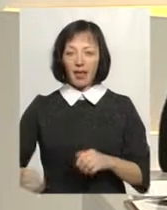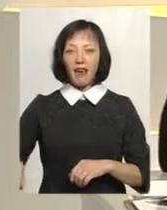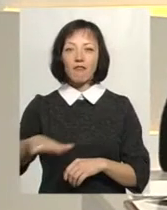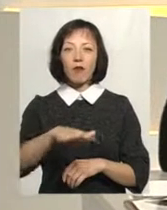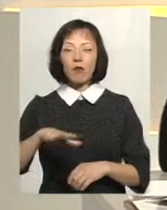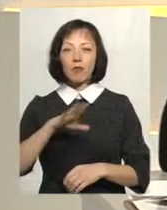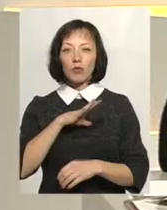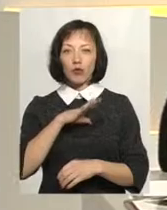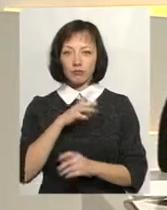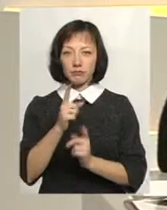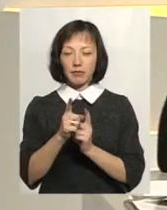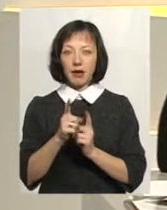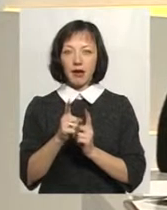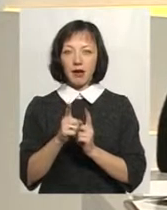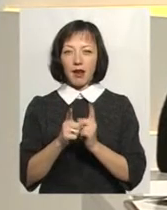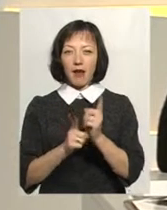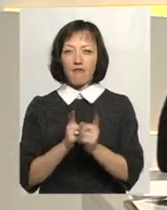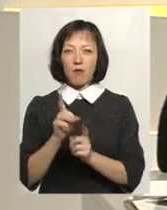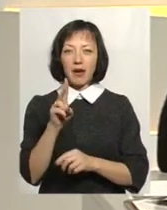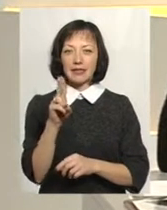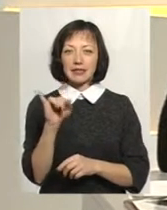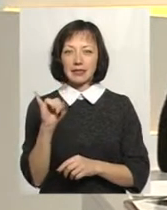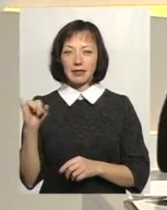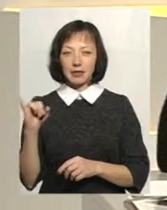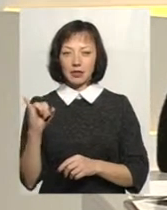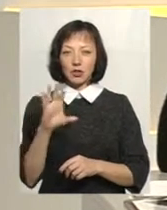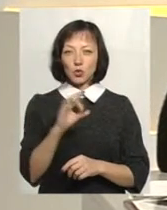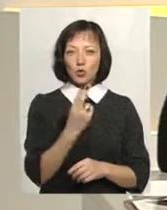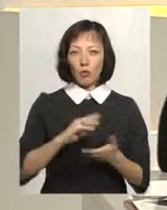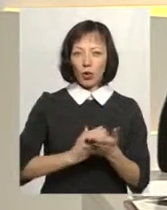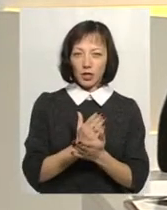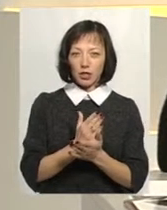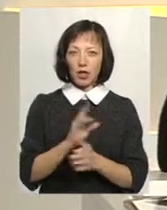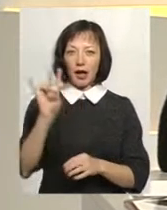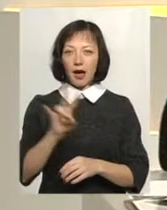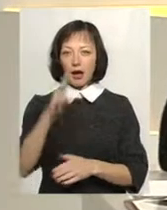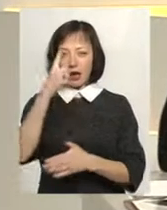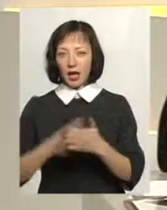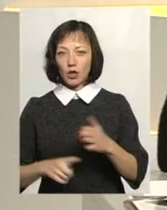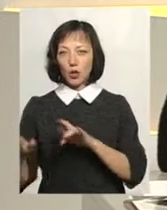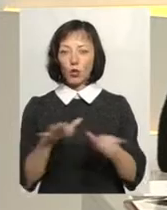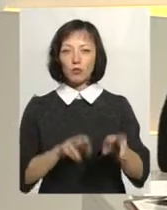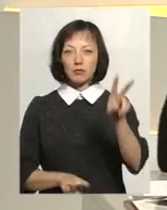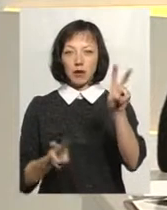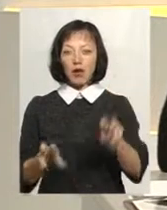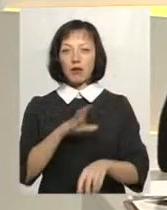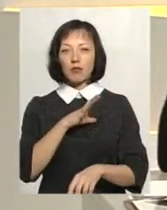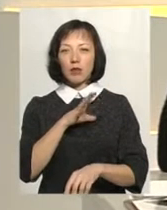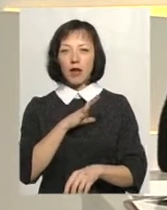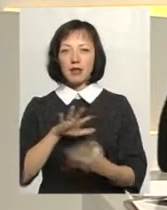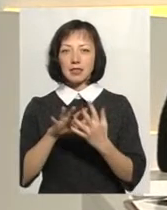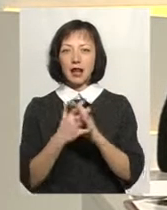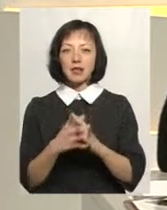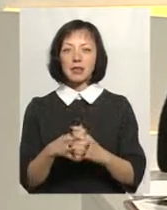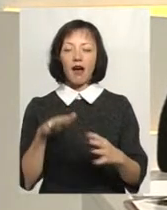реформації, тобто соціально-політичного та релігійного руху, під гаслом якого проходила і селянська